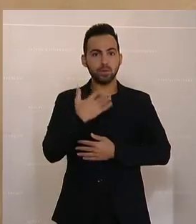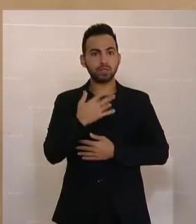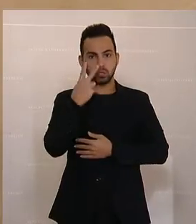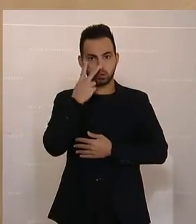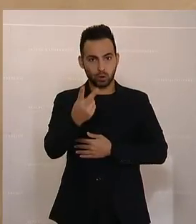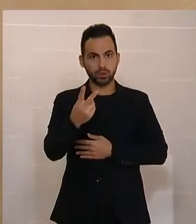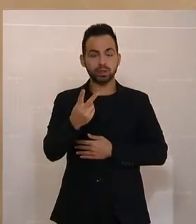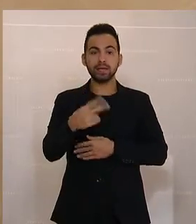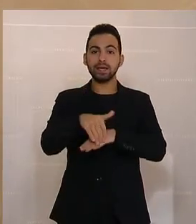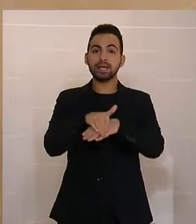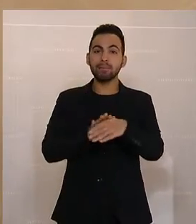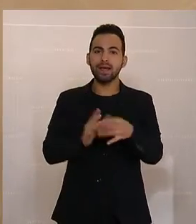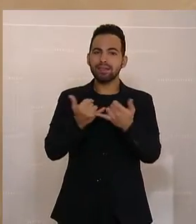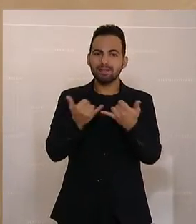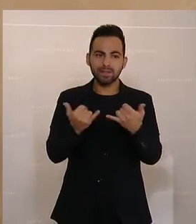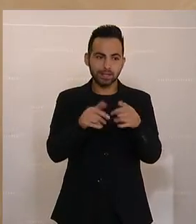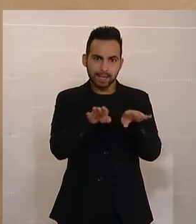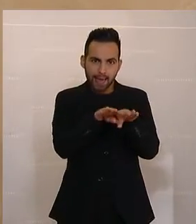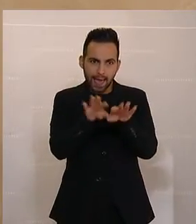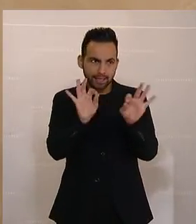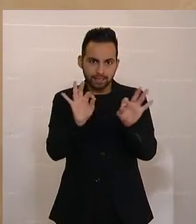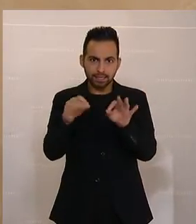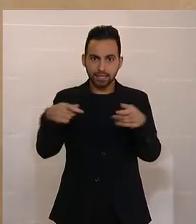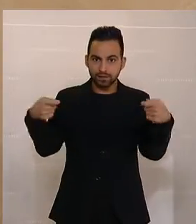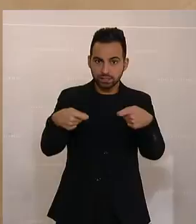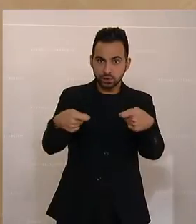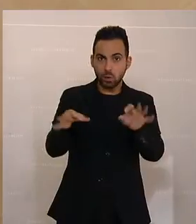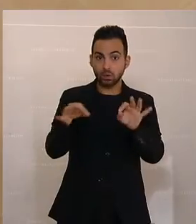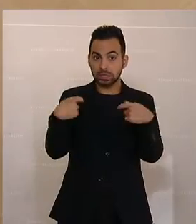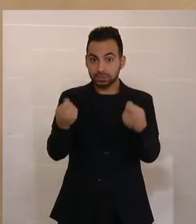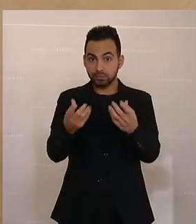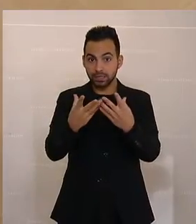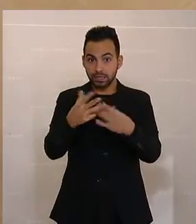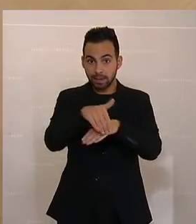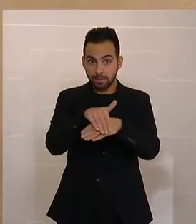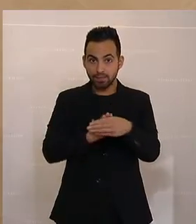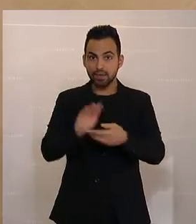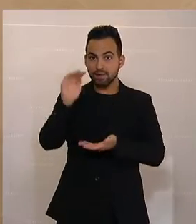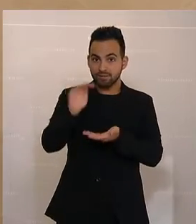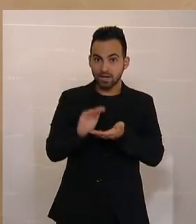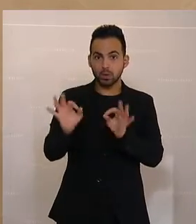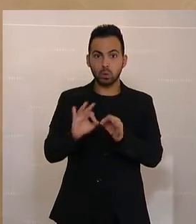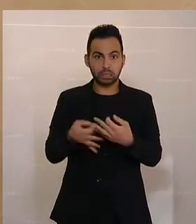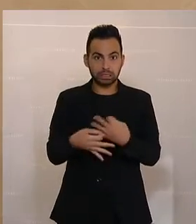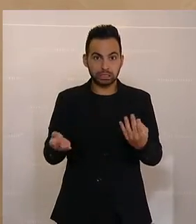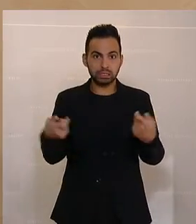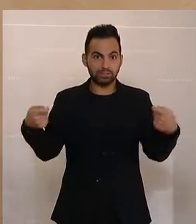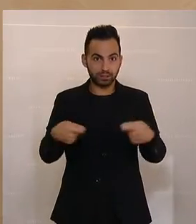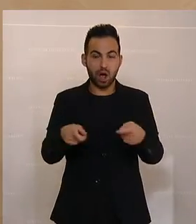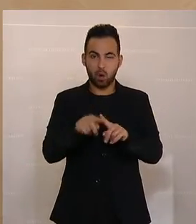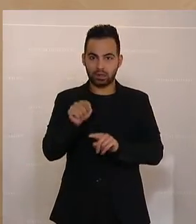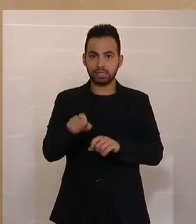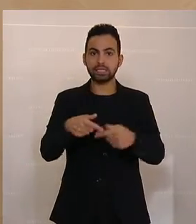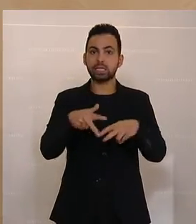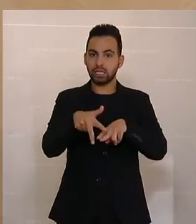Gemeinden gleichmäßig investieren oder ob es Gemeinden gibt, die weniger oder nicht investieren. Also auch dieses Instrument